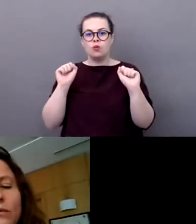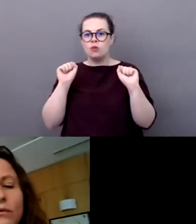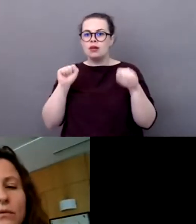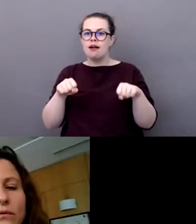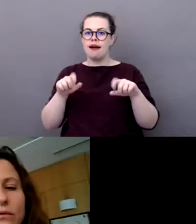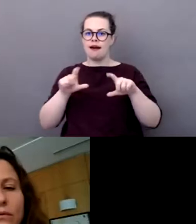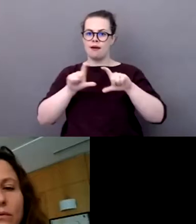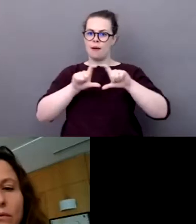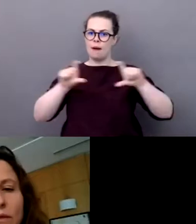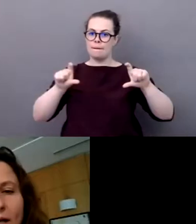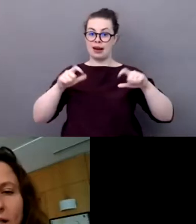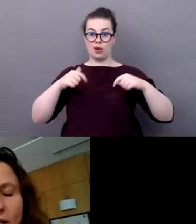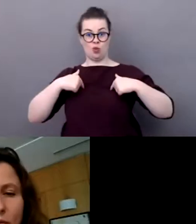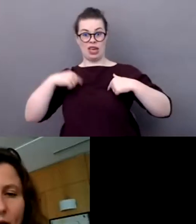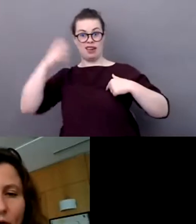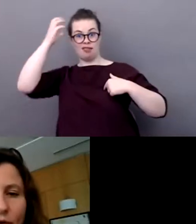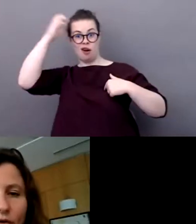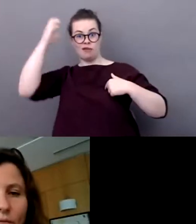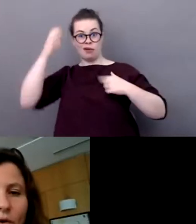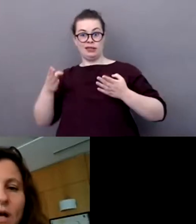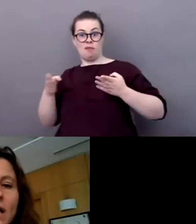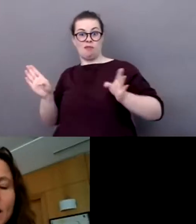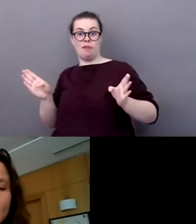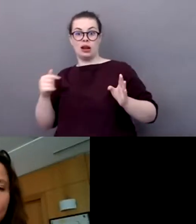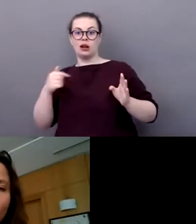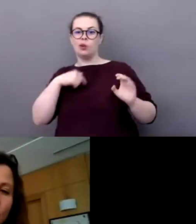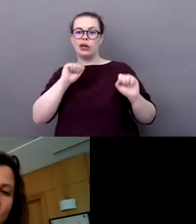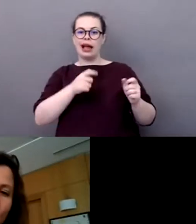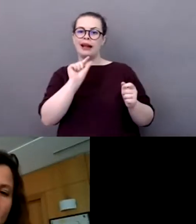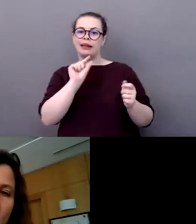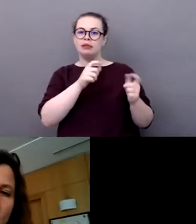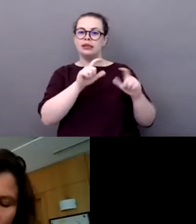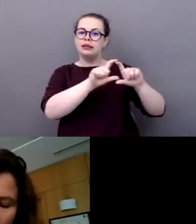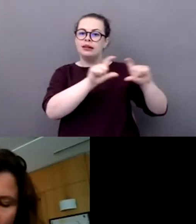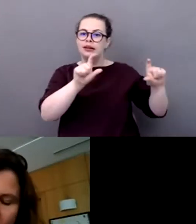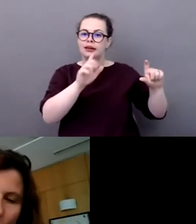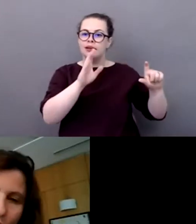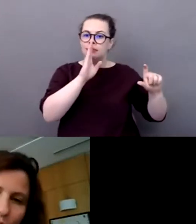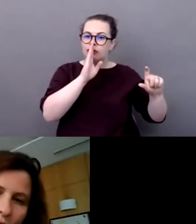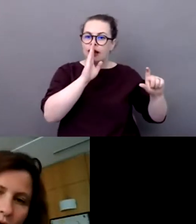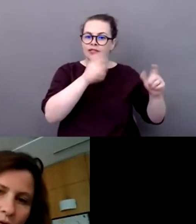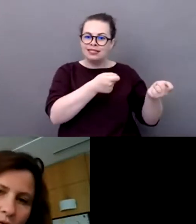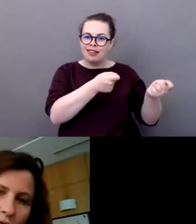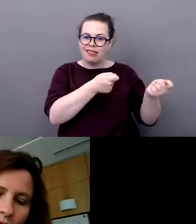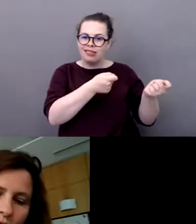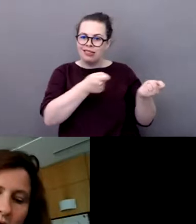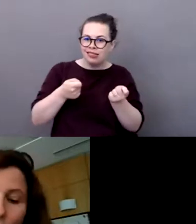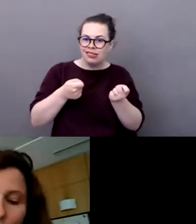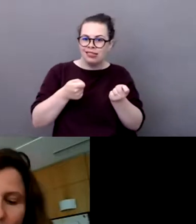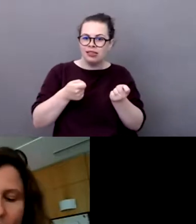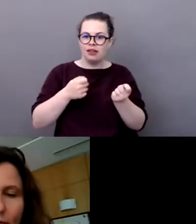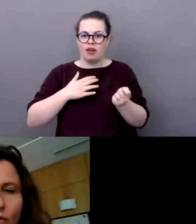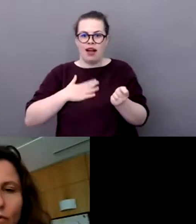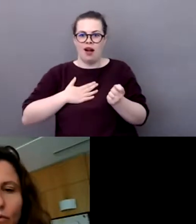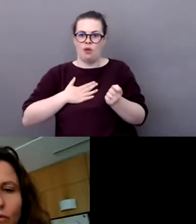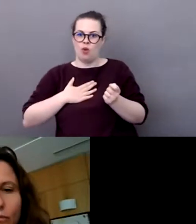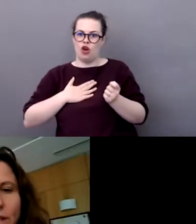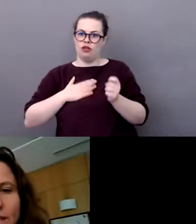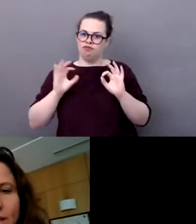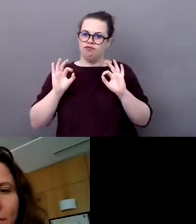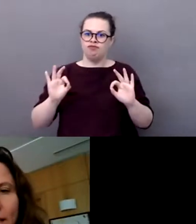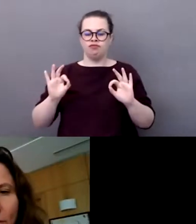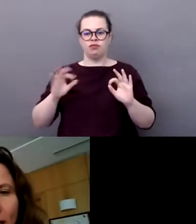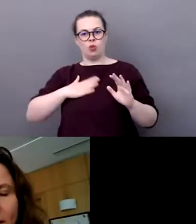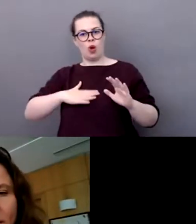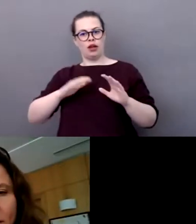de taxe qui concerne l'environnement et qui sont redéployées sur des actions éducatives que nos deux